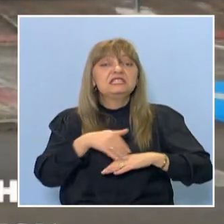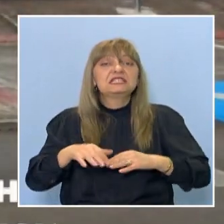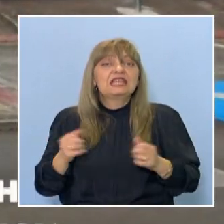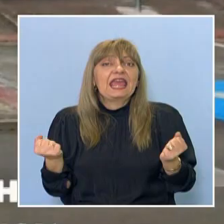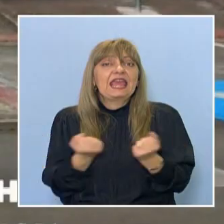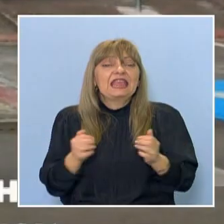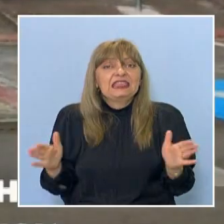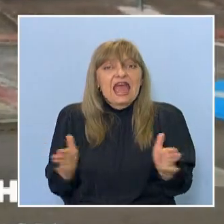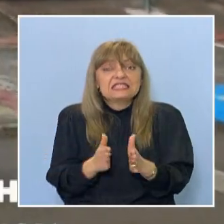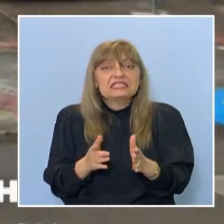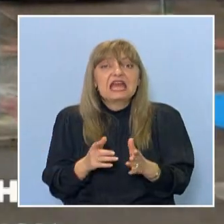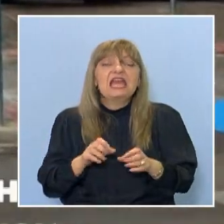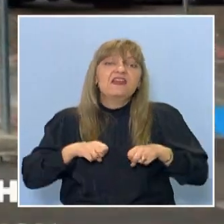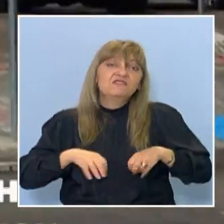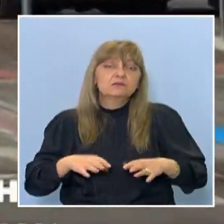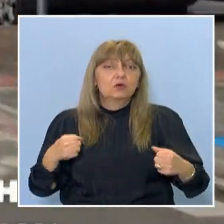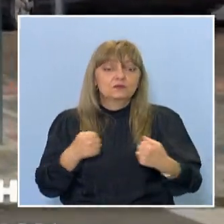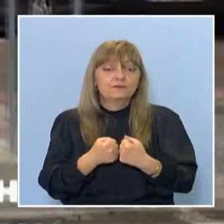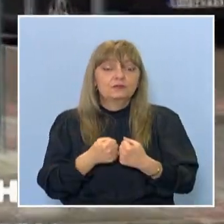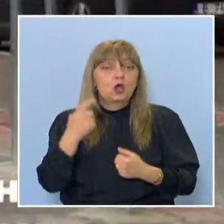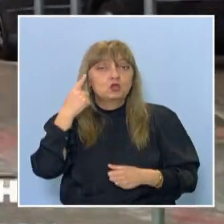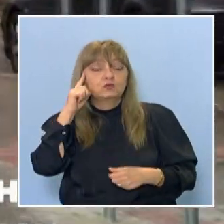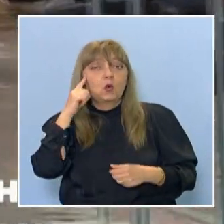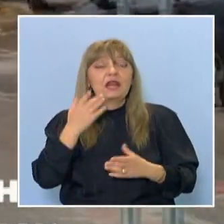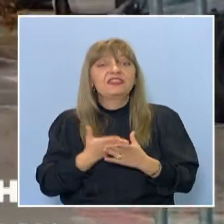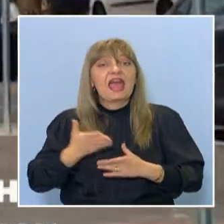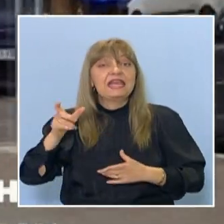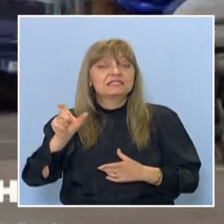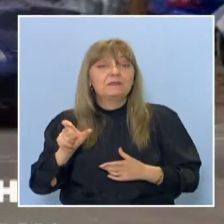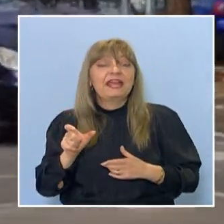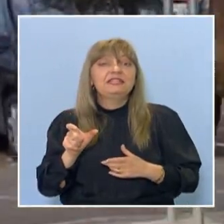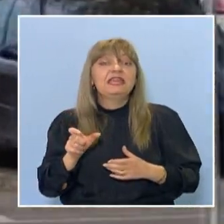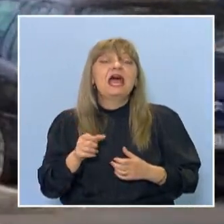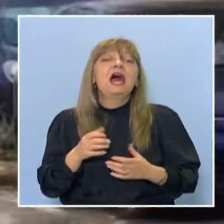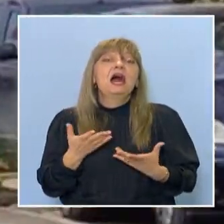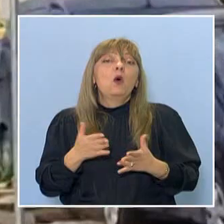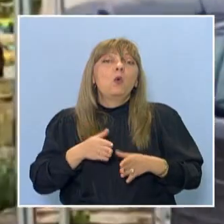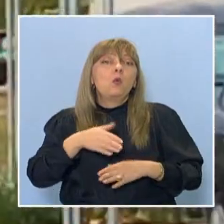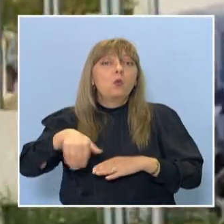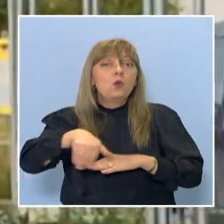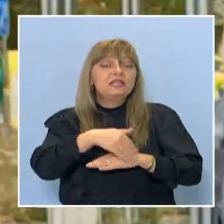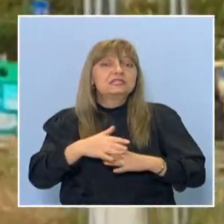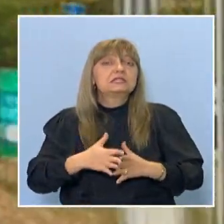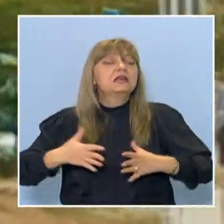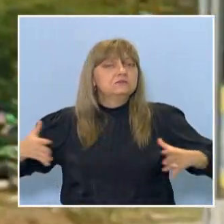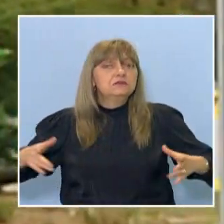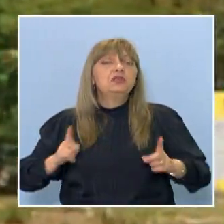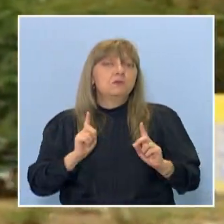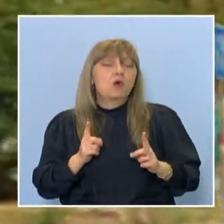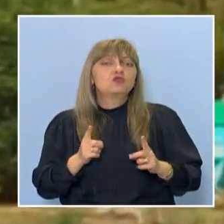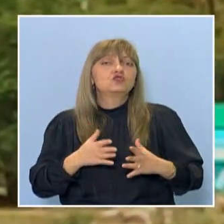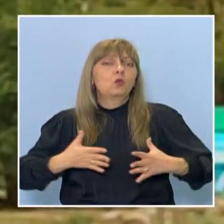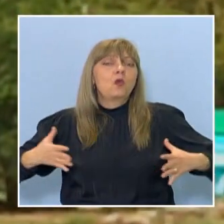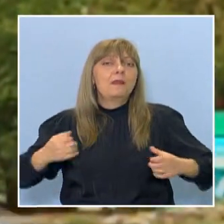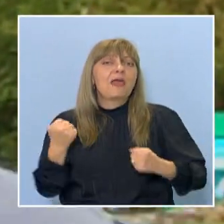Според експерти, улицата е достатъчно широка за движение на големи автобуси. Улицата привлича внимание